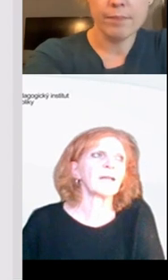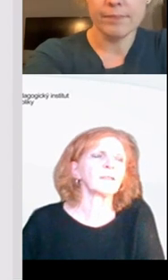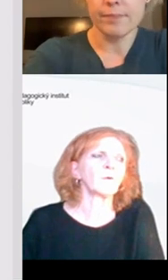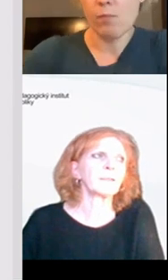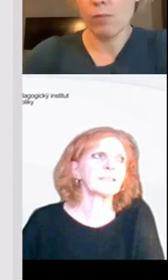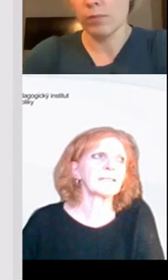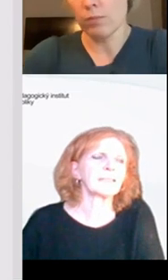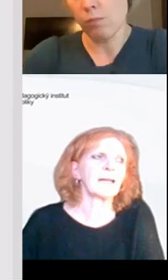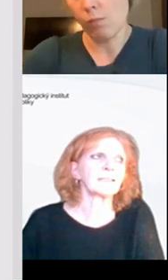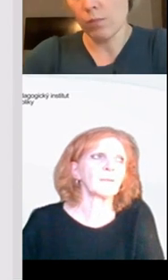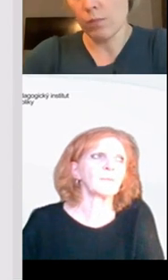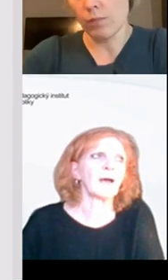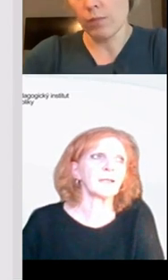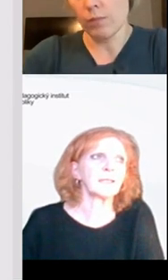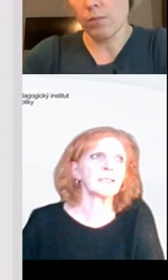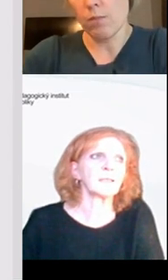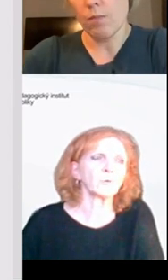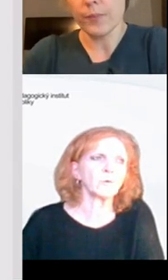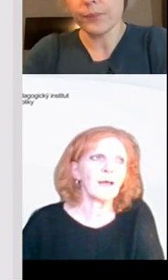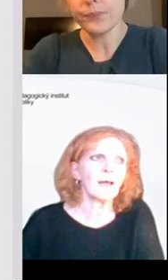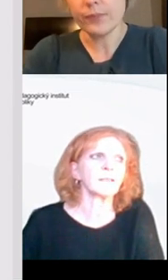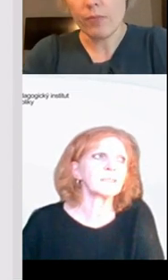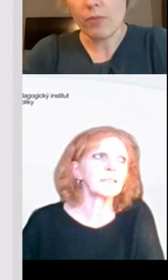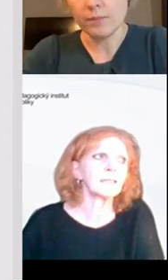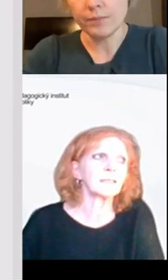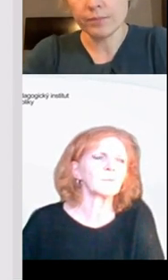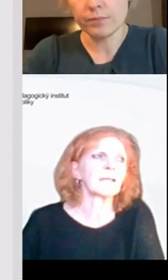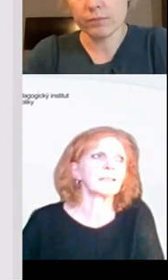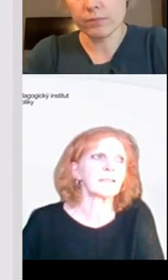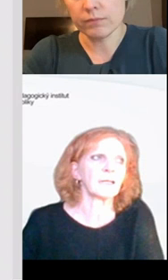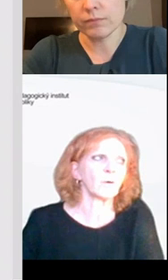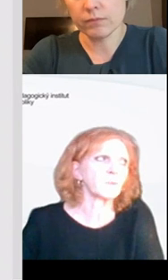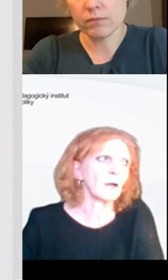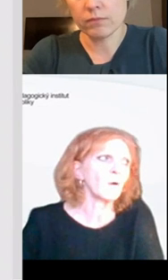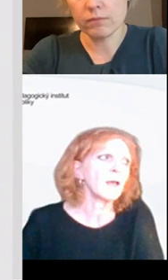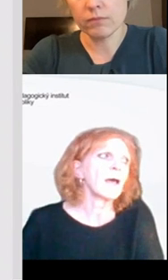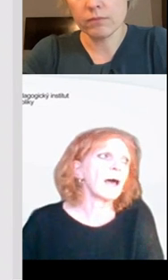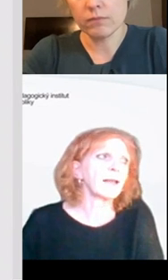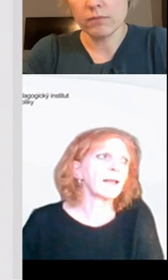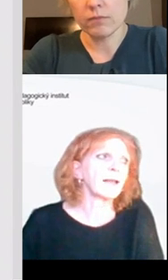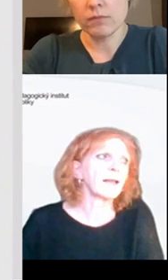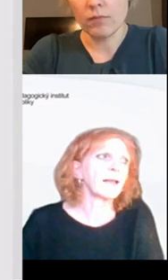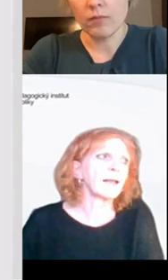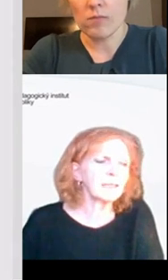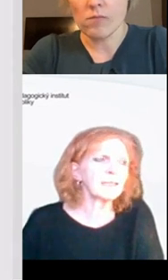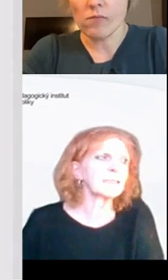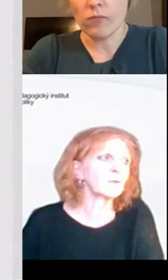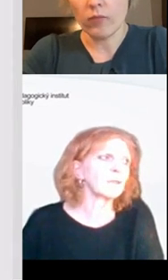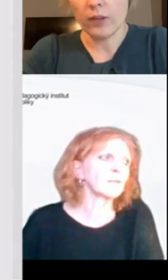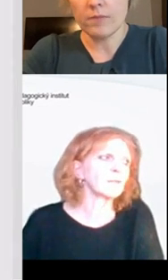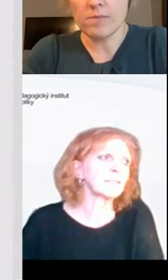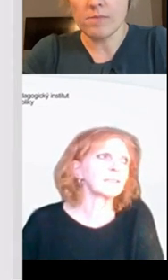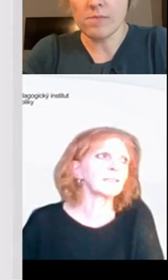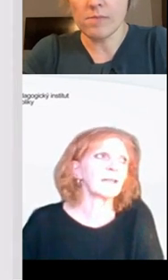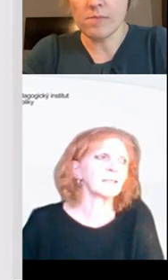součást digitální kompetence, která se zabývá kritickým posuzováním, sdílením dat a digitálního obsahu, ale všechny tyhle